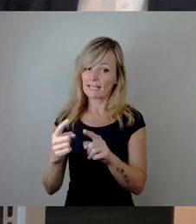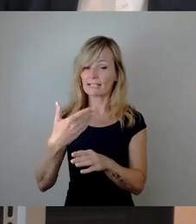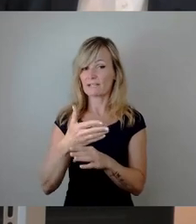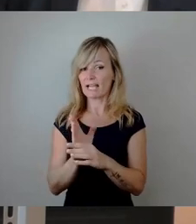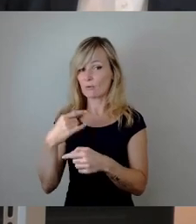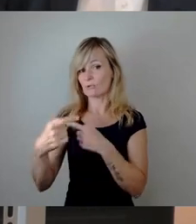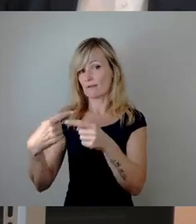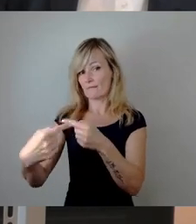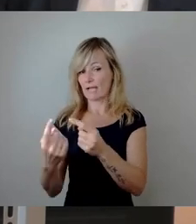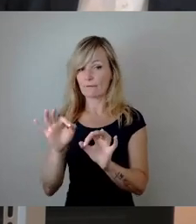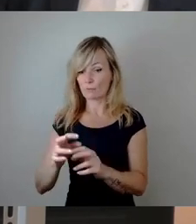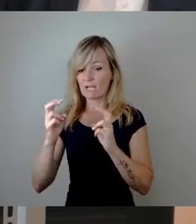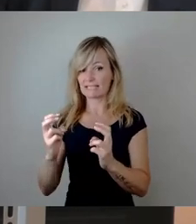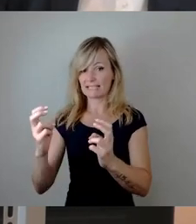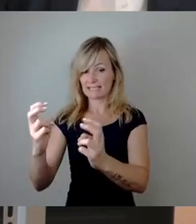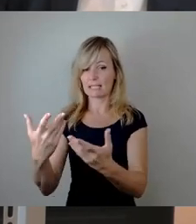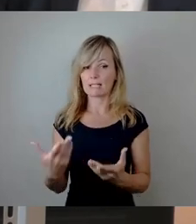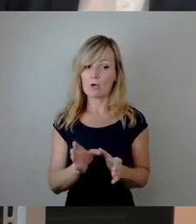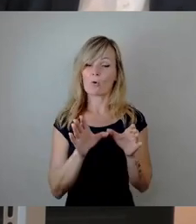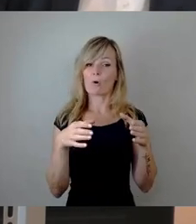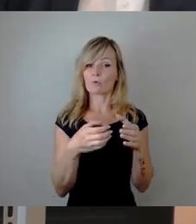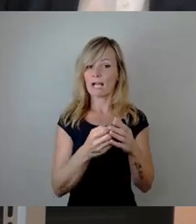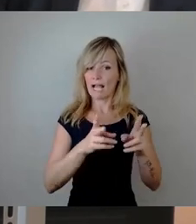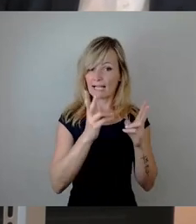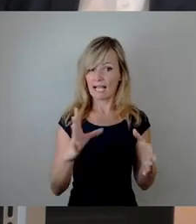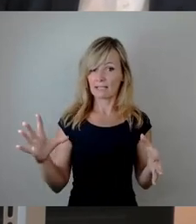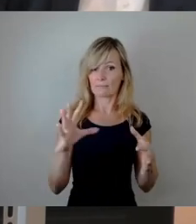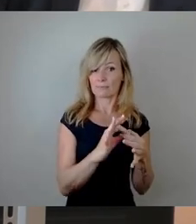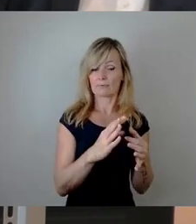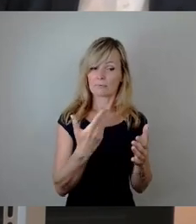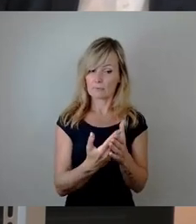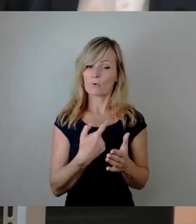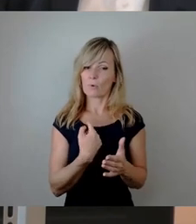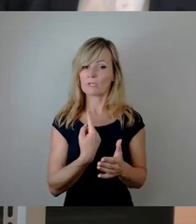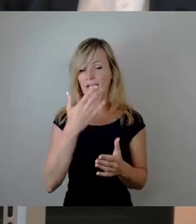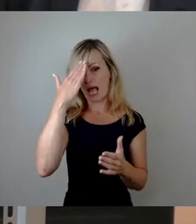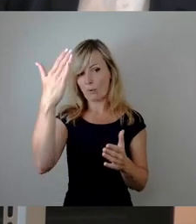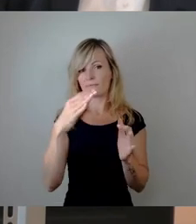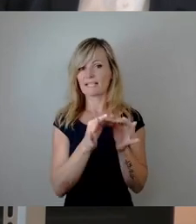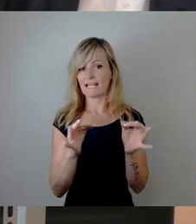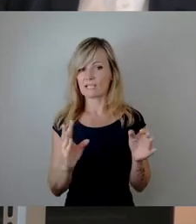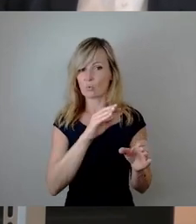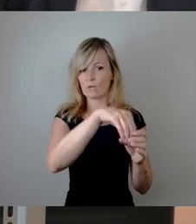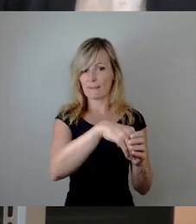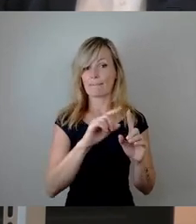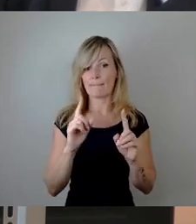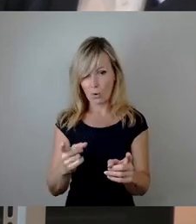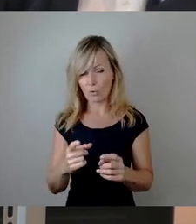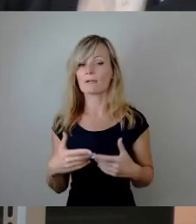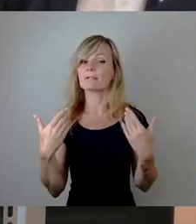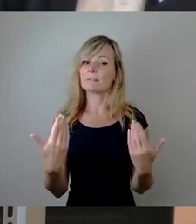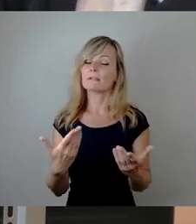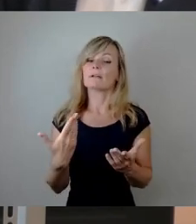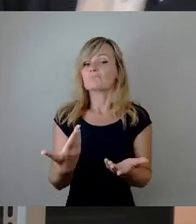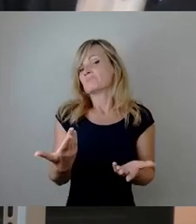Kommunalwahlrecht verankert ist, auf das wir in unserer Hauptsatzung auch Bezug nehmen. Und ja, man könnte das jetzt einfach